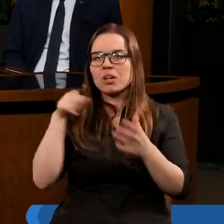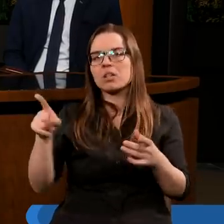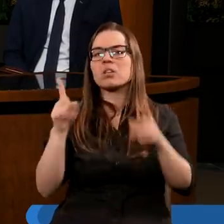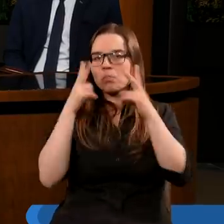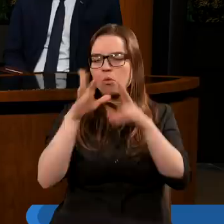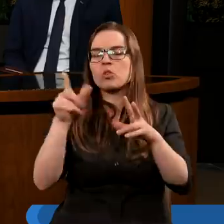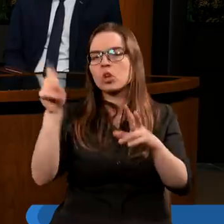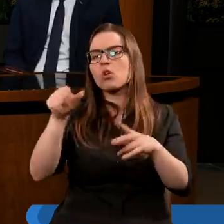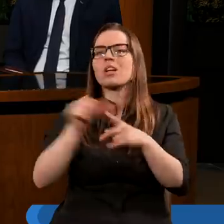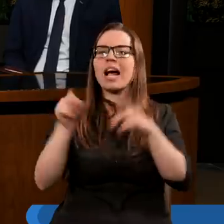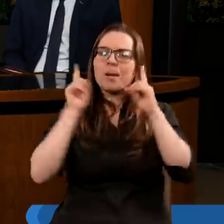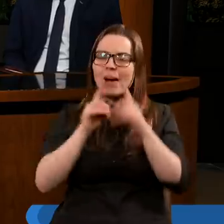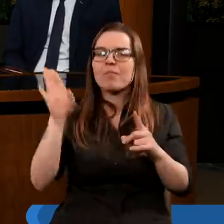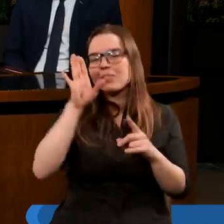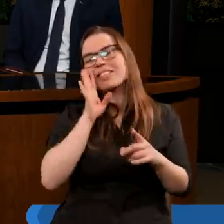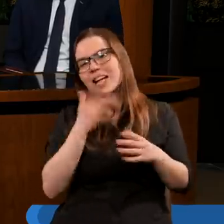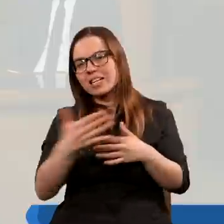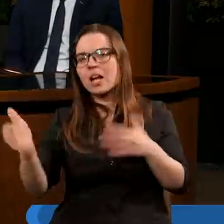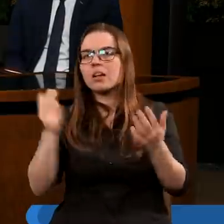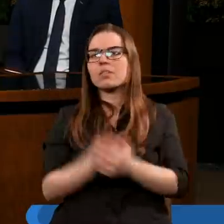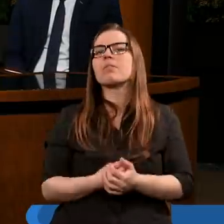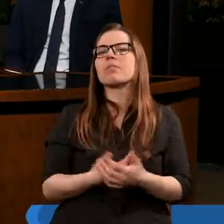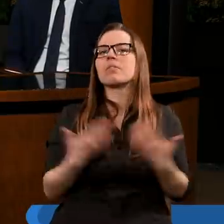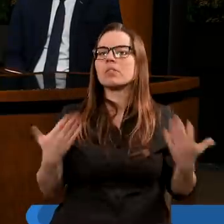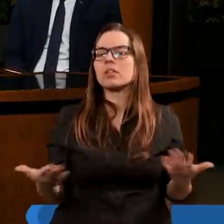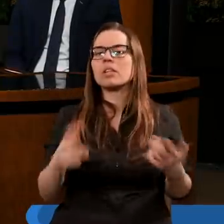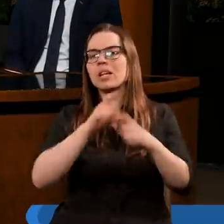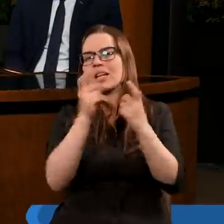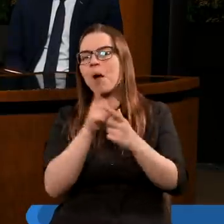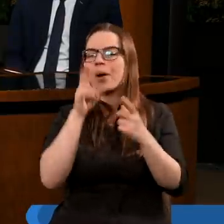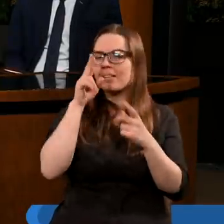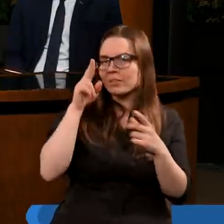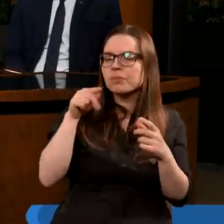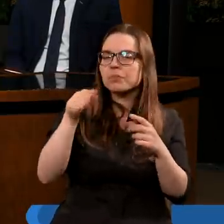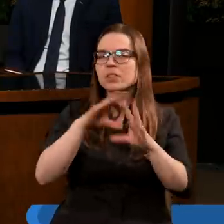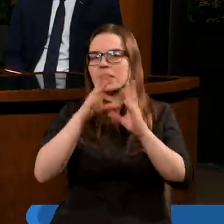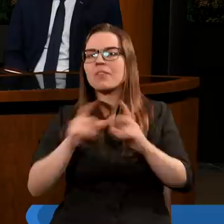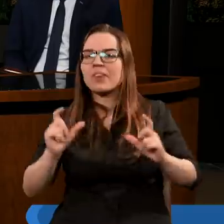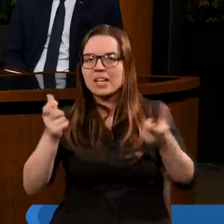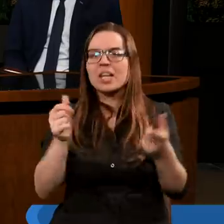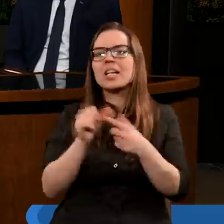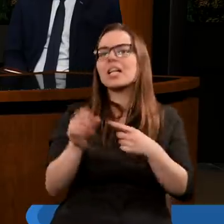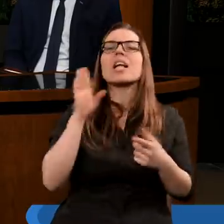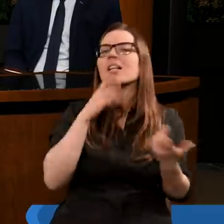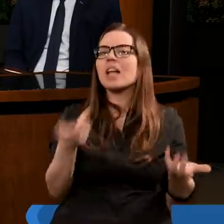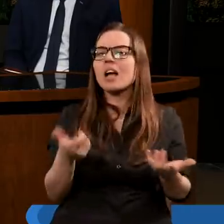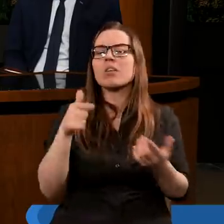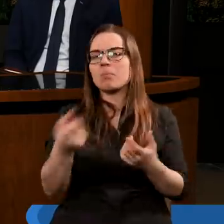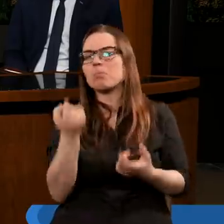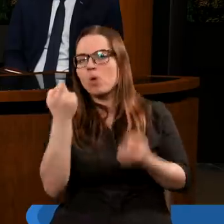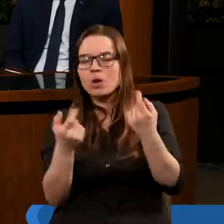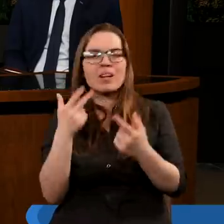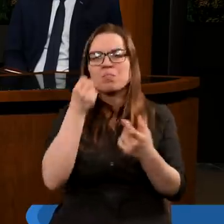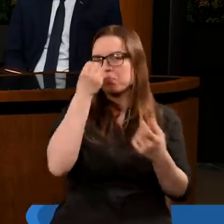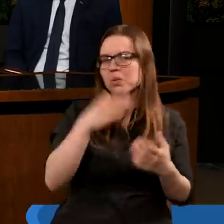pokazał, kto jest prawdziwym Bogiem i tak dalej. Więc cała logika tych wszystkich wydarzeń jest taka, że najpierw pojawiają się